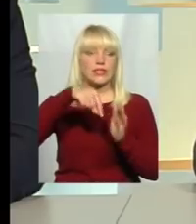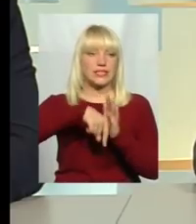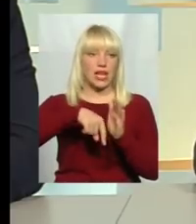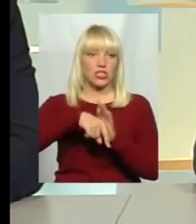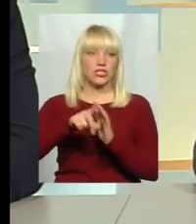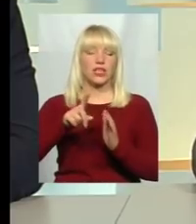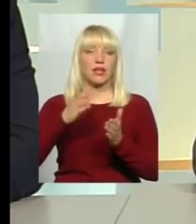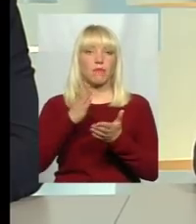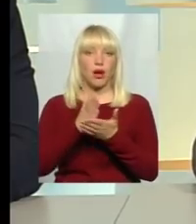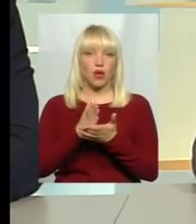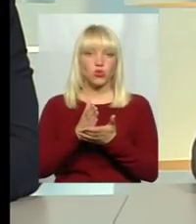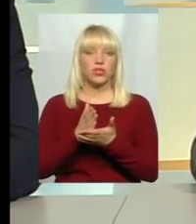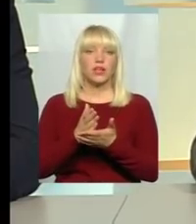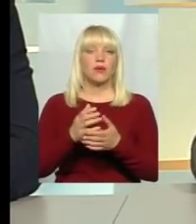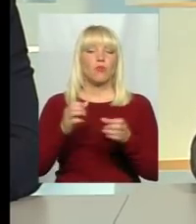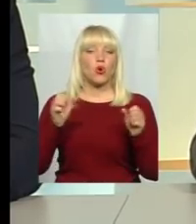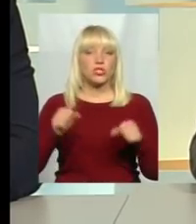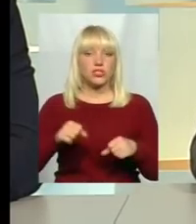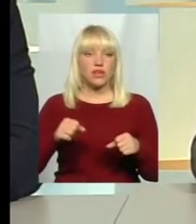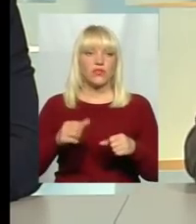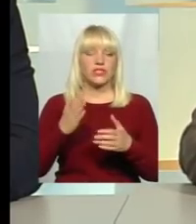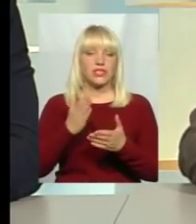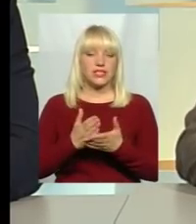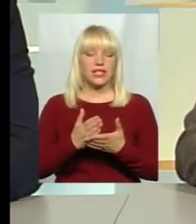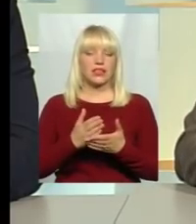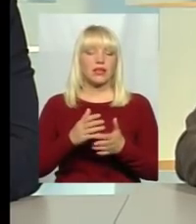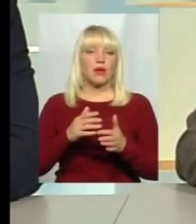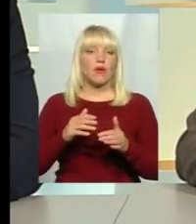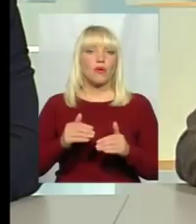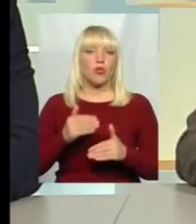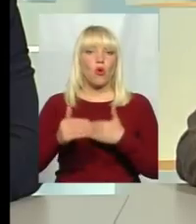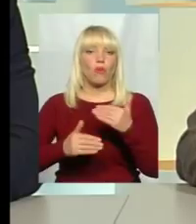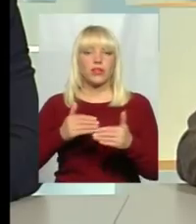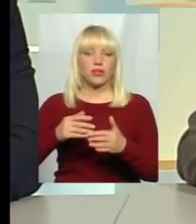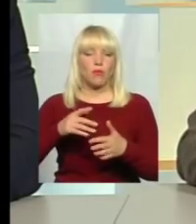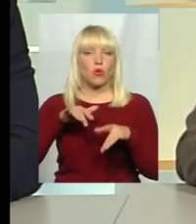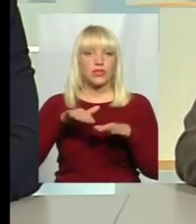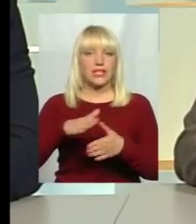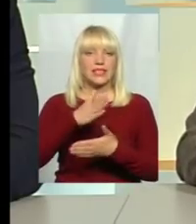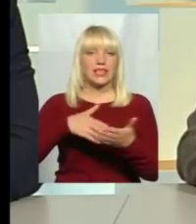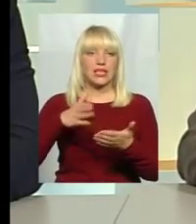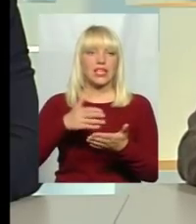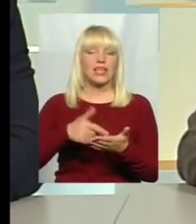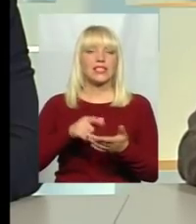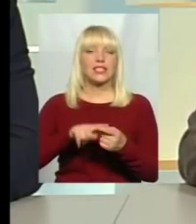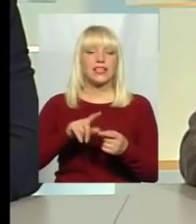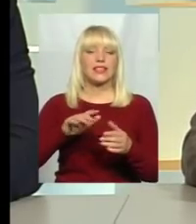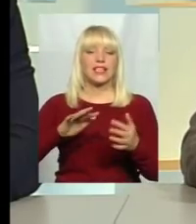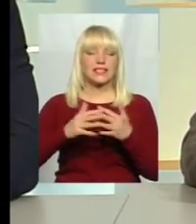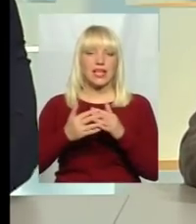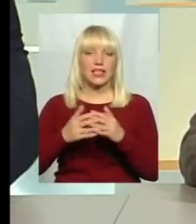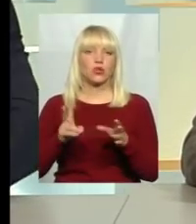всі можливості стати локомотивом процесів децентралізації, показати, яким чином має відбуватись розвиток, і ті населені пункти, які